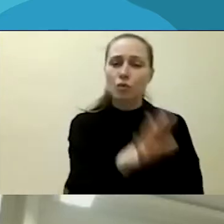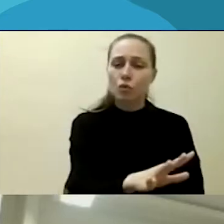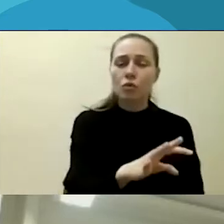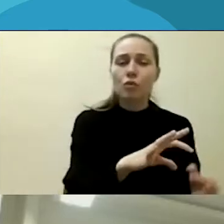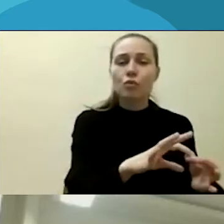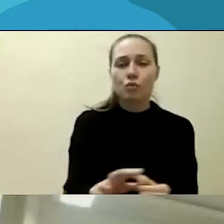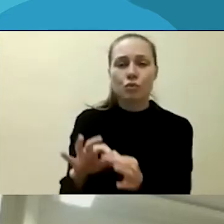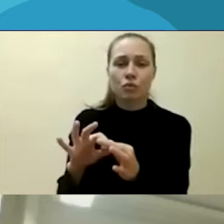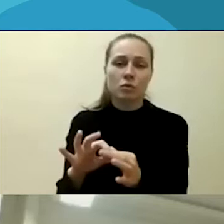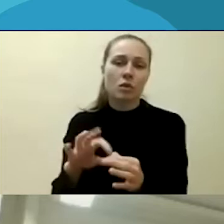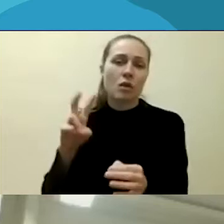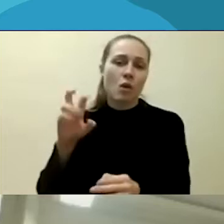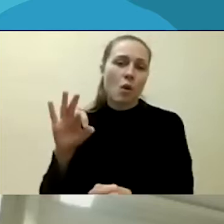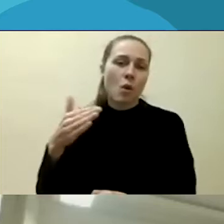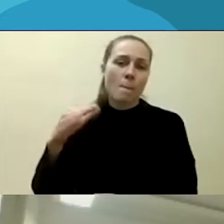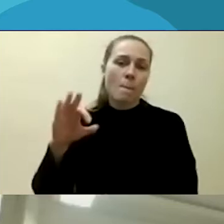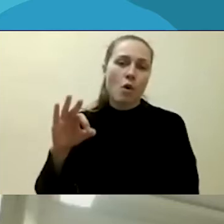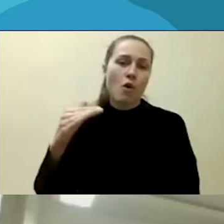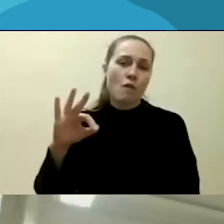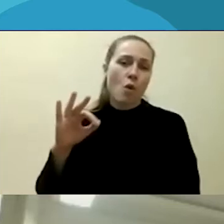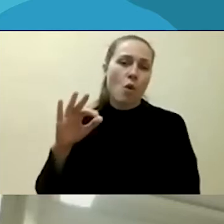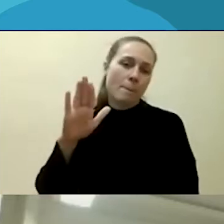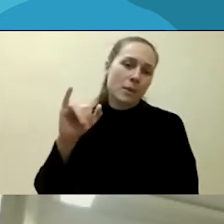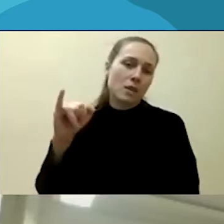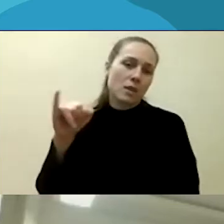homofobinėmis rasinėmis apraiškomis.